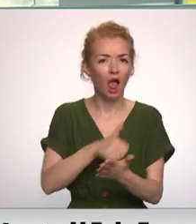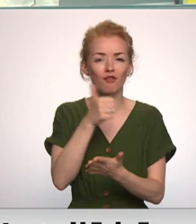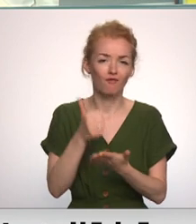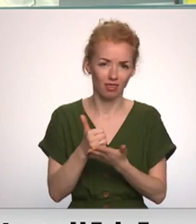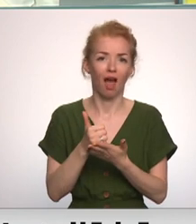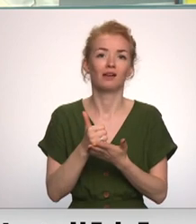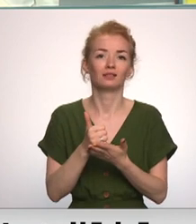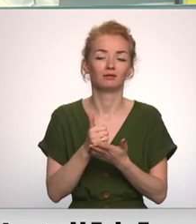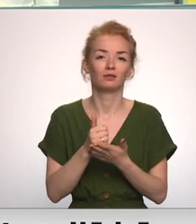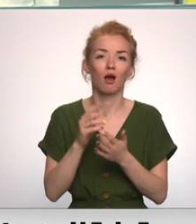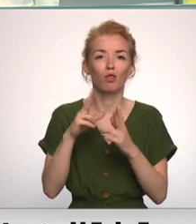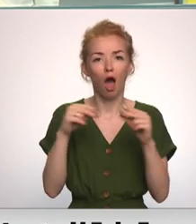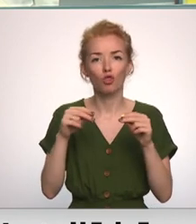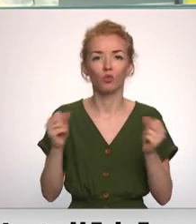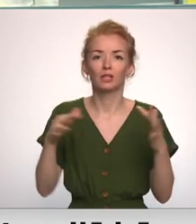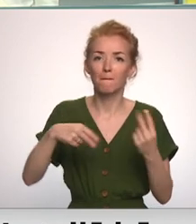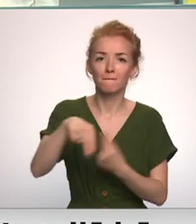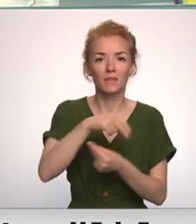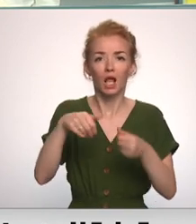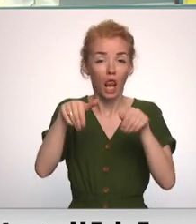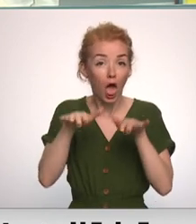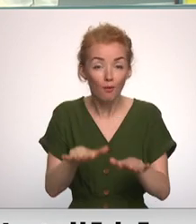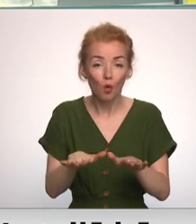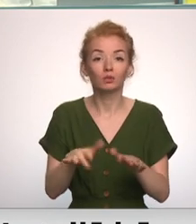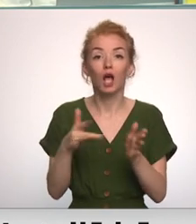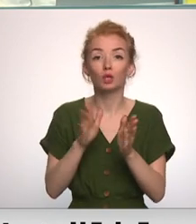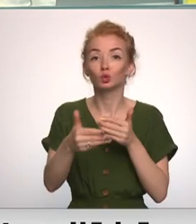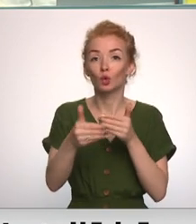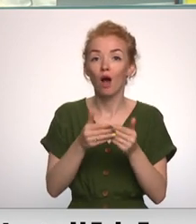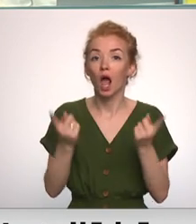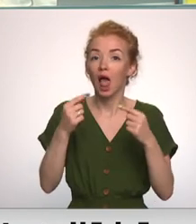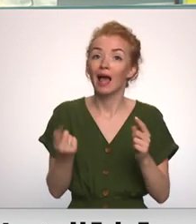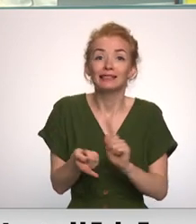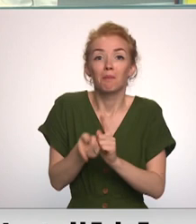Ar ko šis samits ies vēsturē un kāds izmaiņas varam gadīt jau tuvākajā laikā?